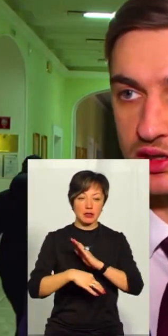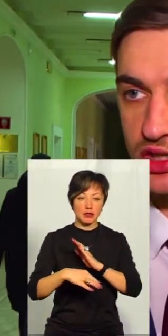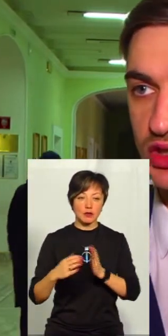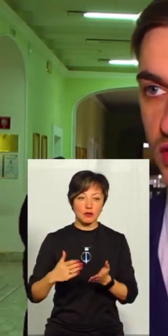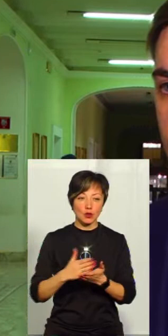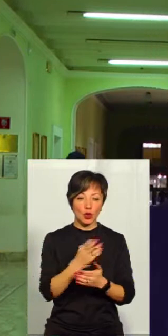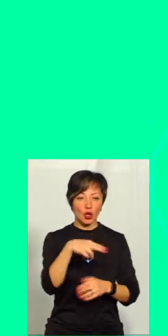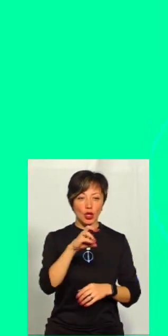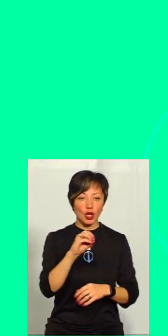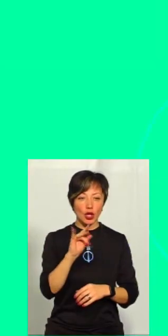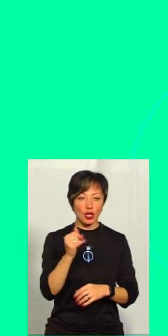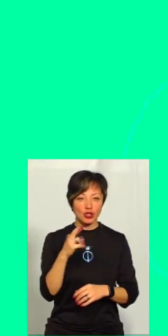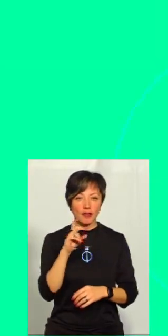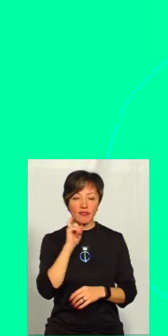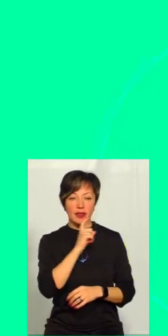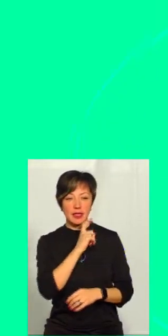Деражній Вінниці.